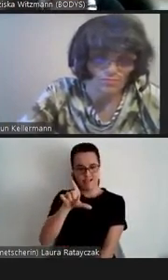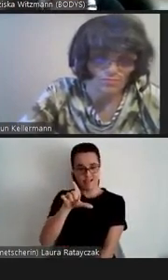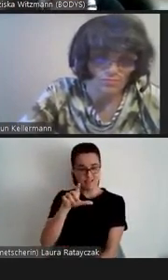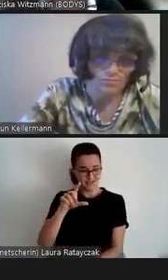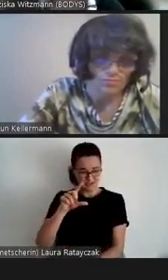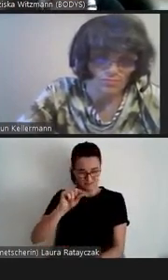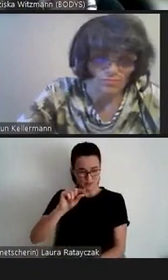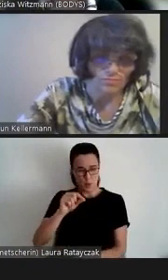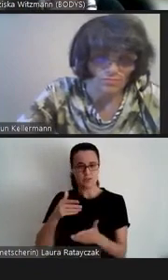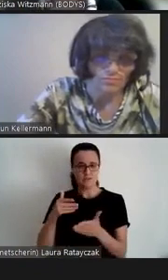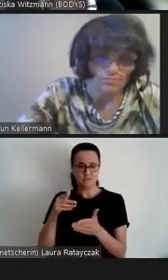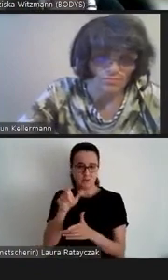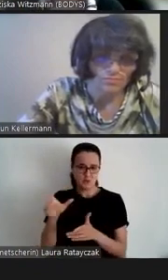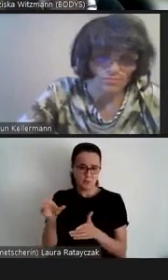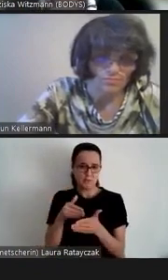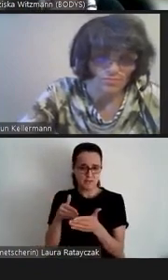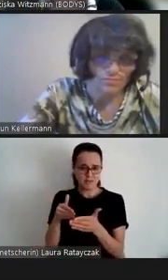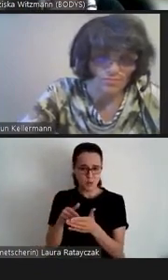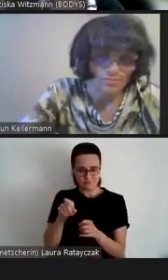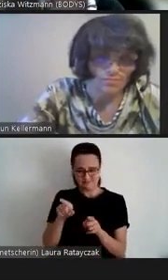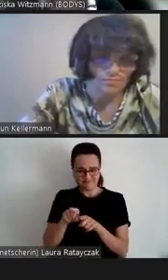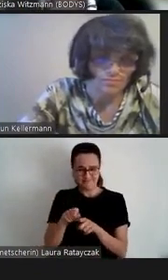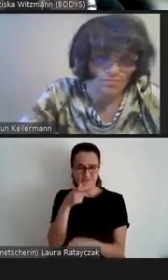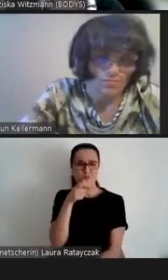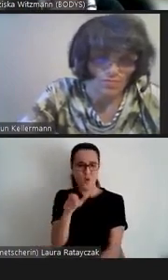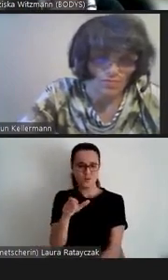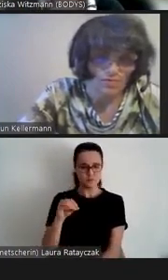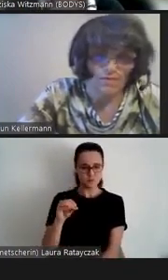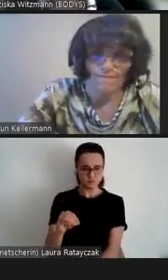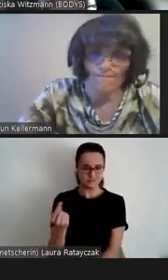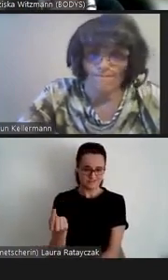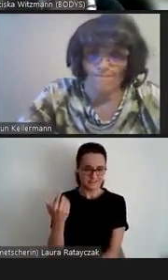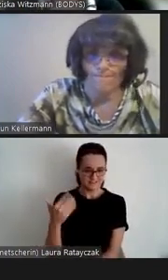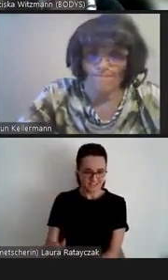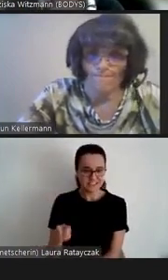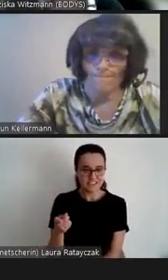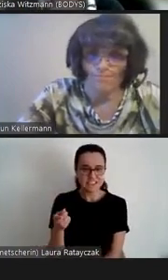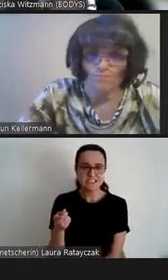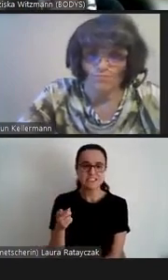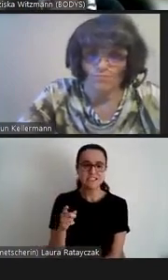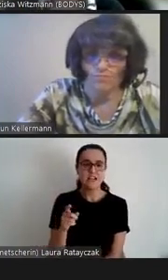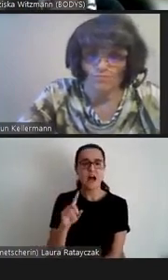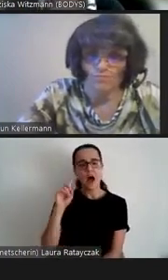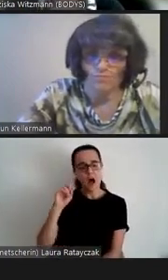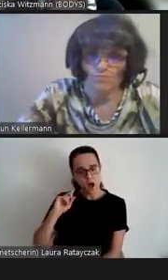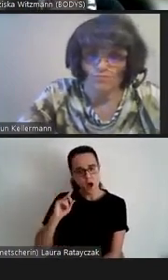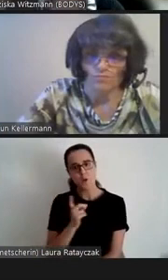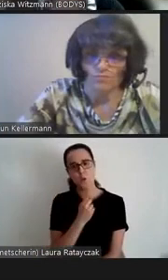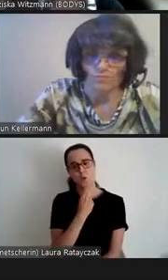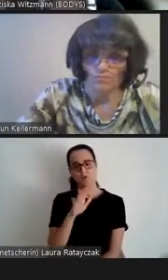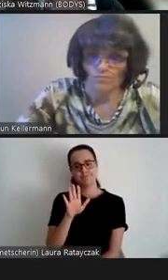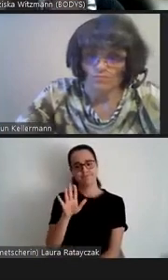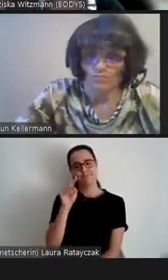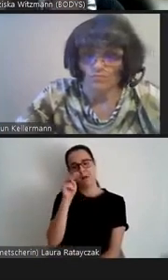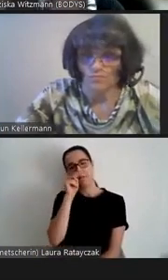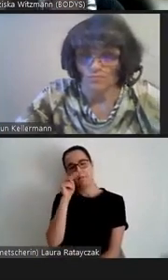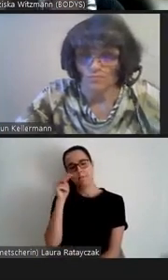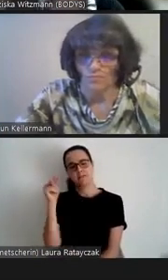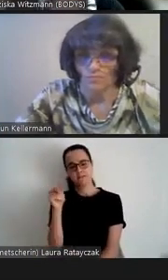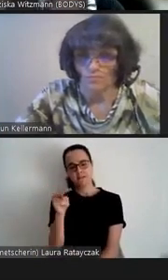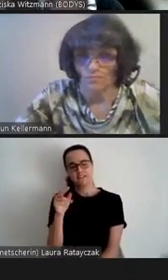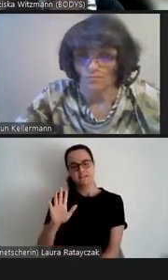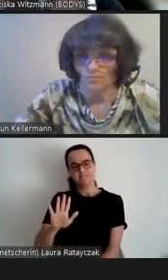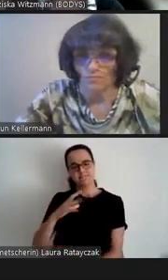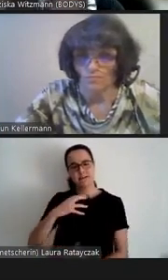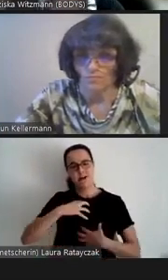Behinderung. Andererseits vertritt Hans Mürz auch Positionen, die